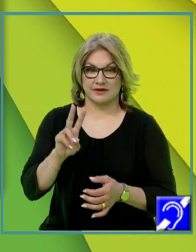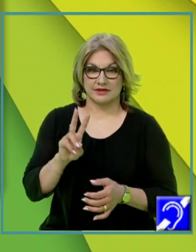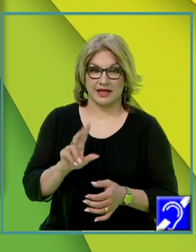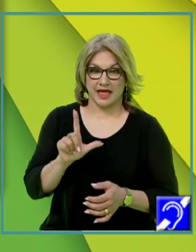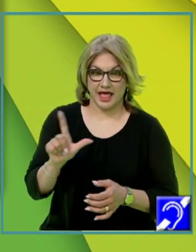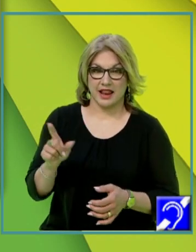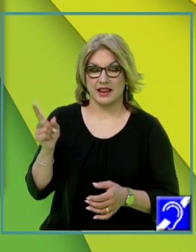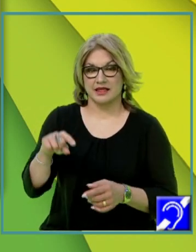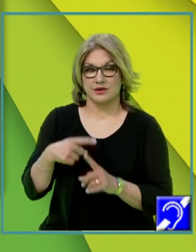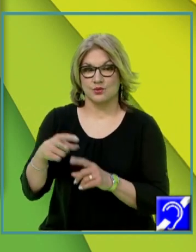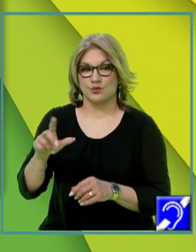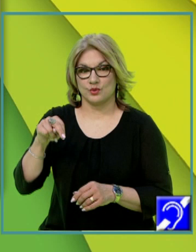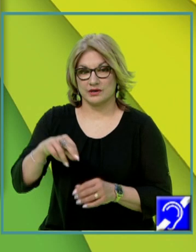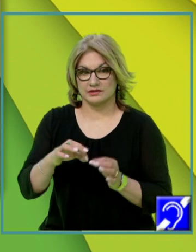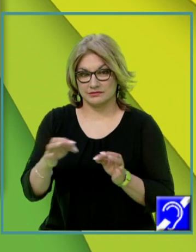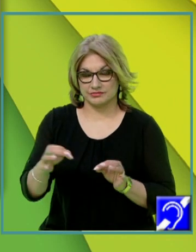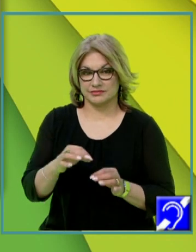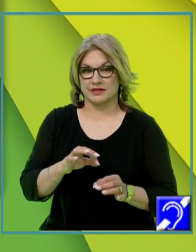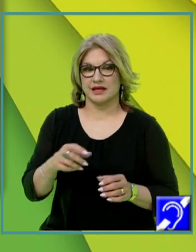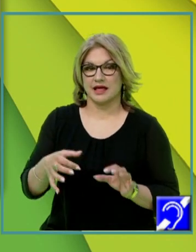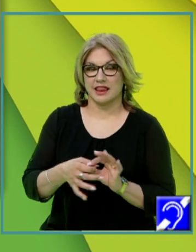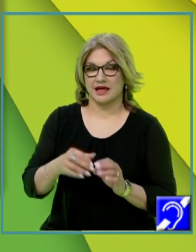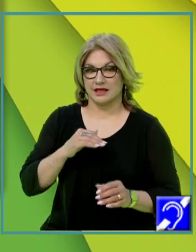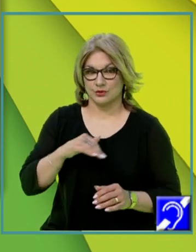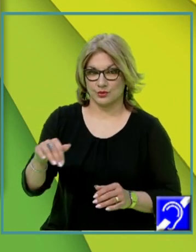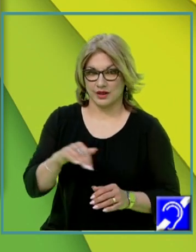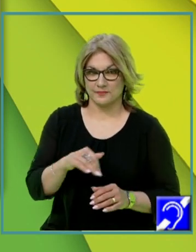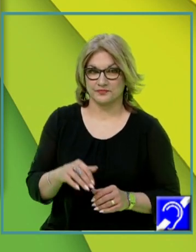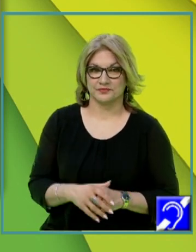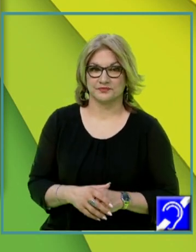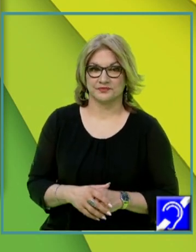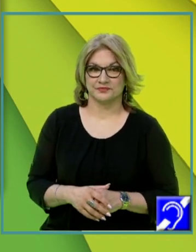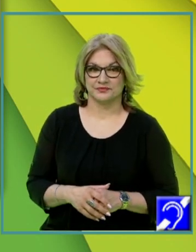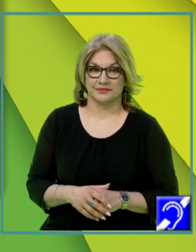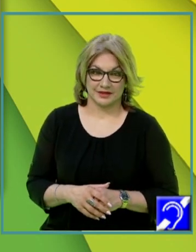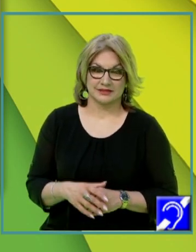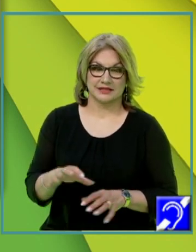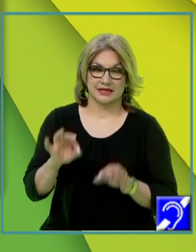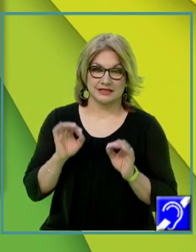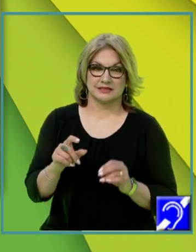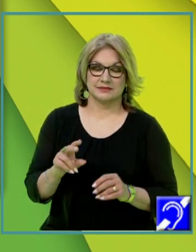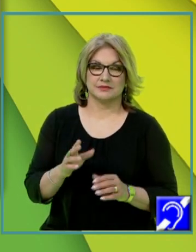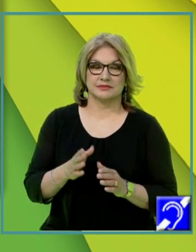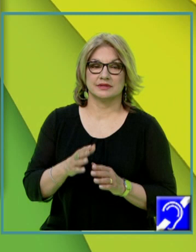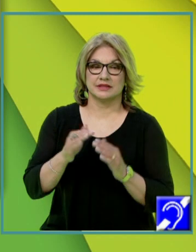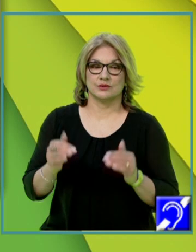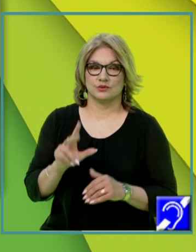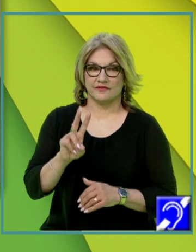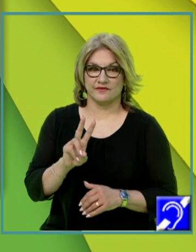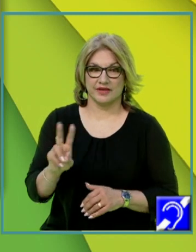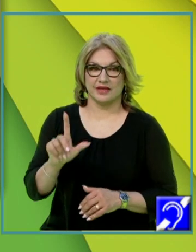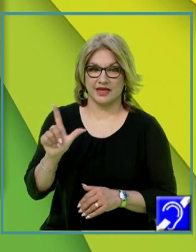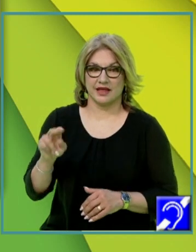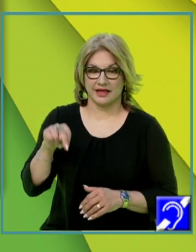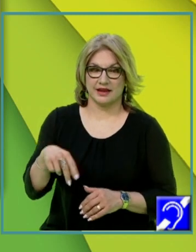vom calcula deci sinusul acestui unghi la fel în două moduri deci vom considera triunghiul VLN care